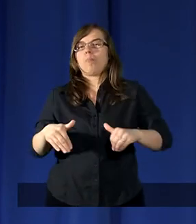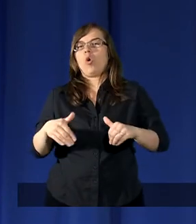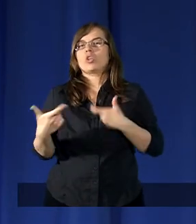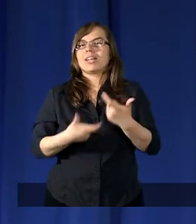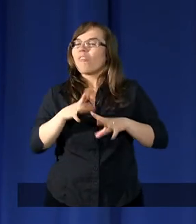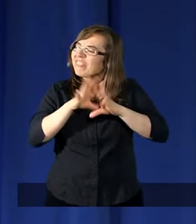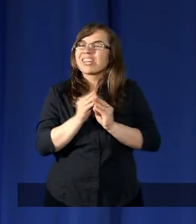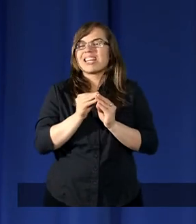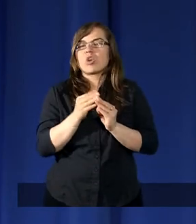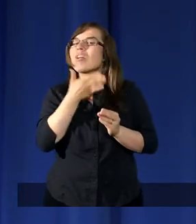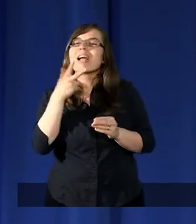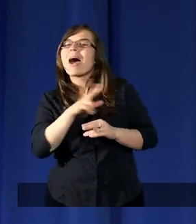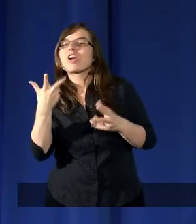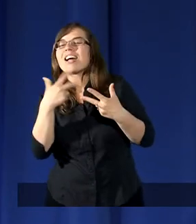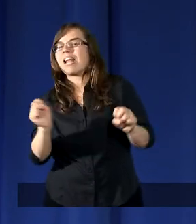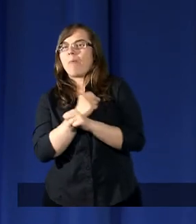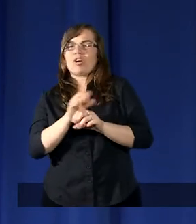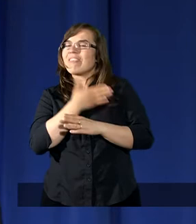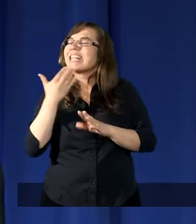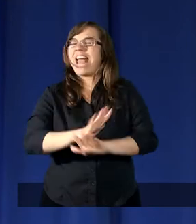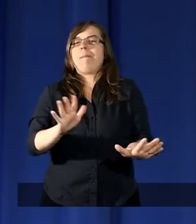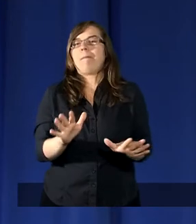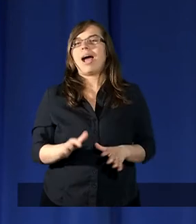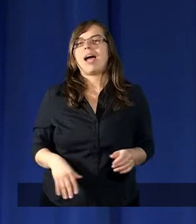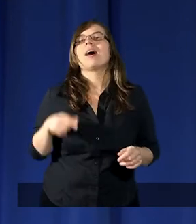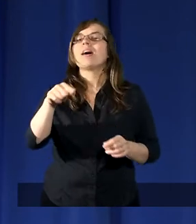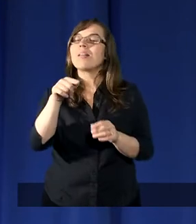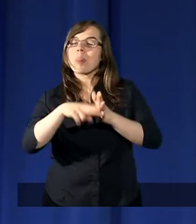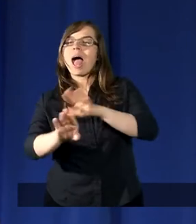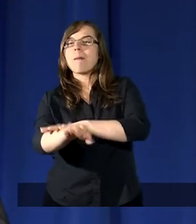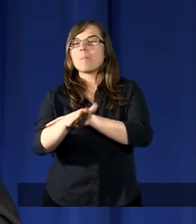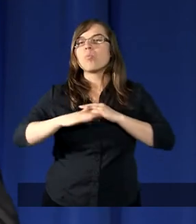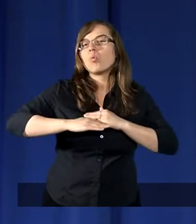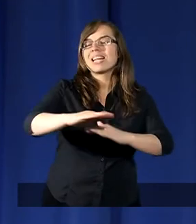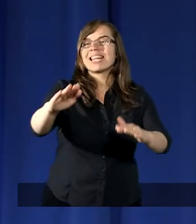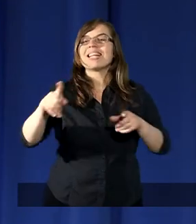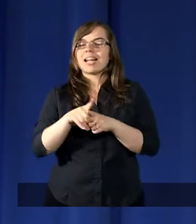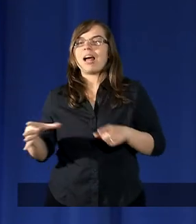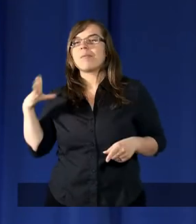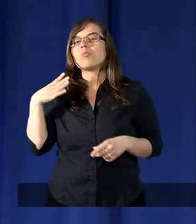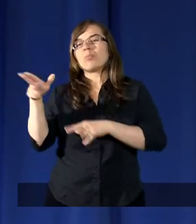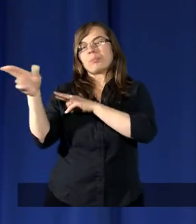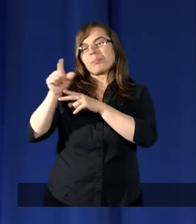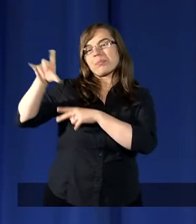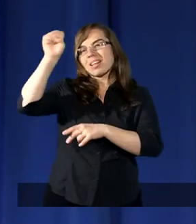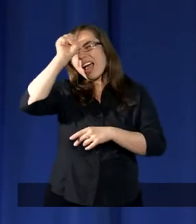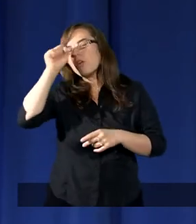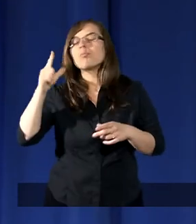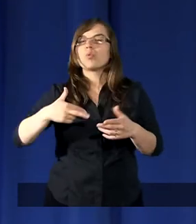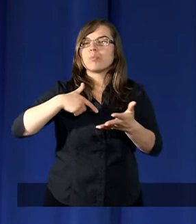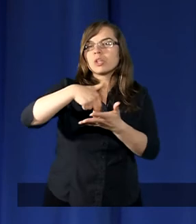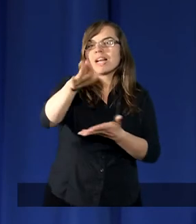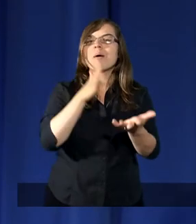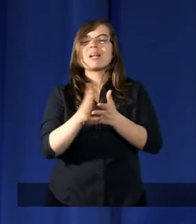a mianowicie byli na pustyni, jak wyszli z Egiptu i szli przez